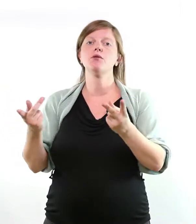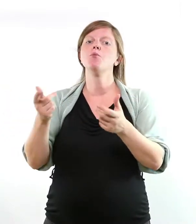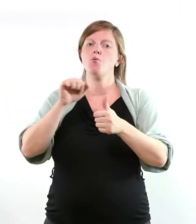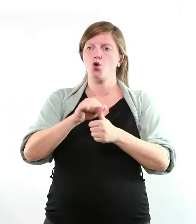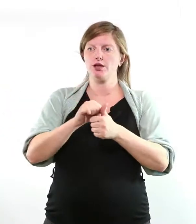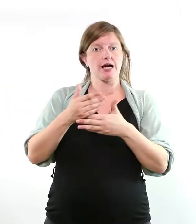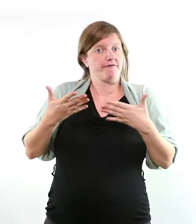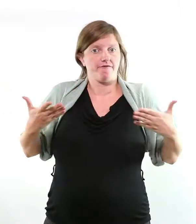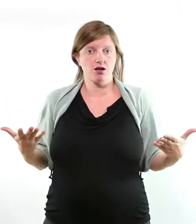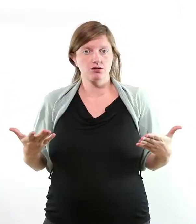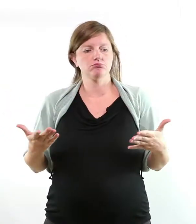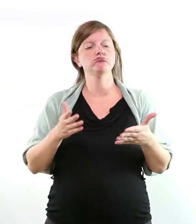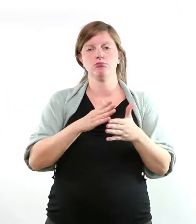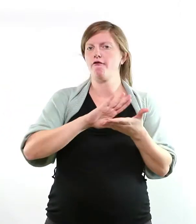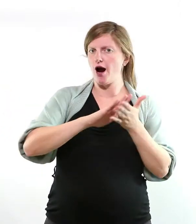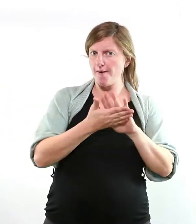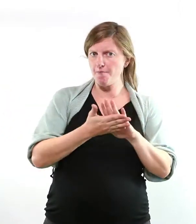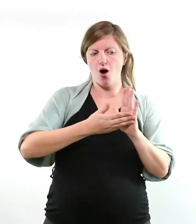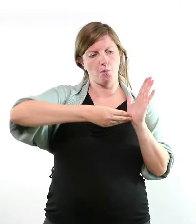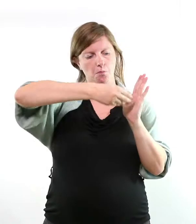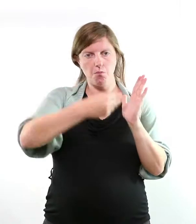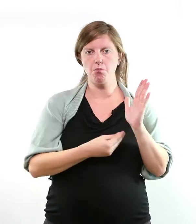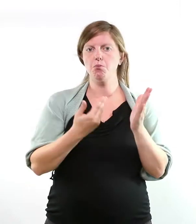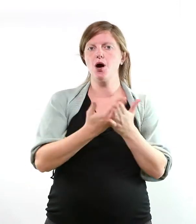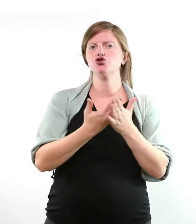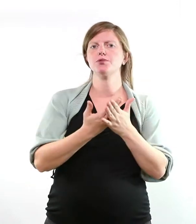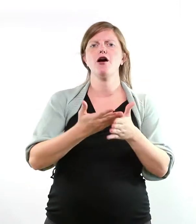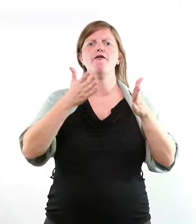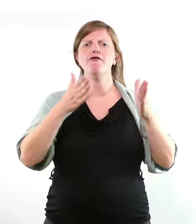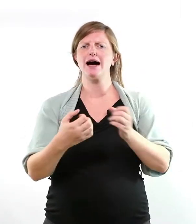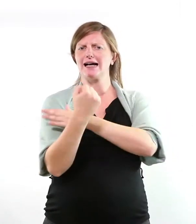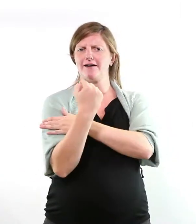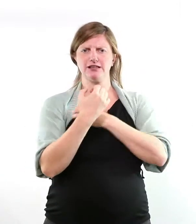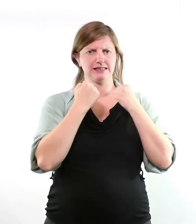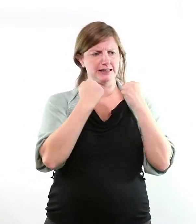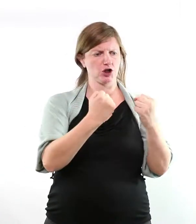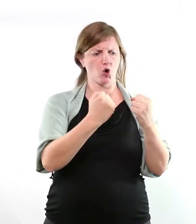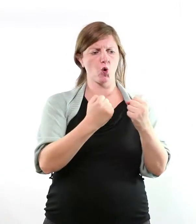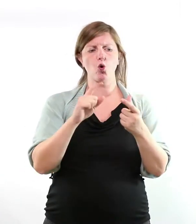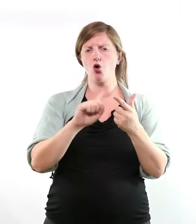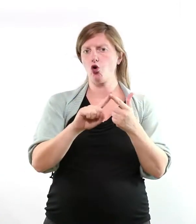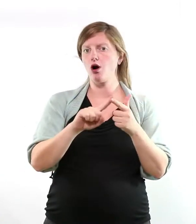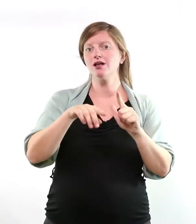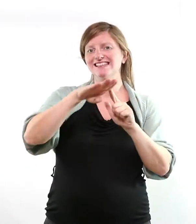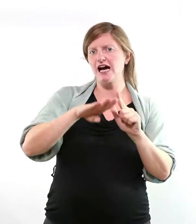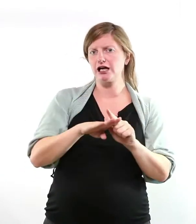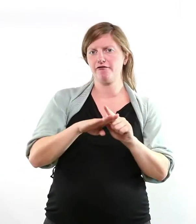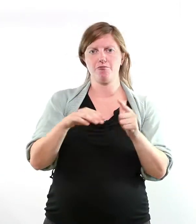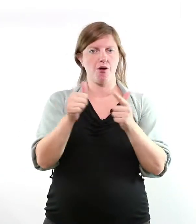Möglichkeiten. Wir haben eine Vereinbarung abgeschlossen, neben einem Fachkräftesicherungspakt auch zur Entwicklung der Tarifpartnerschaft.